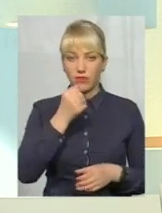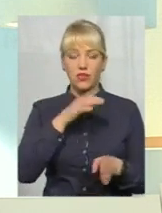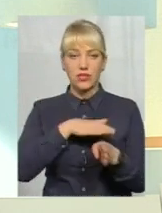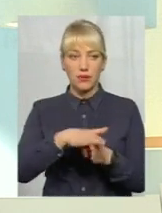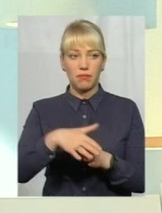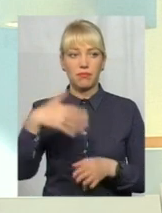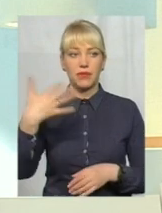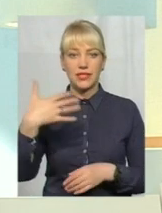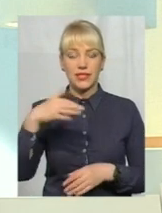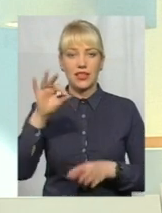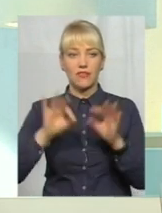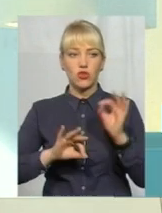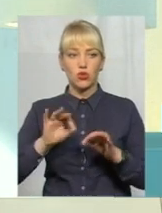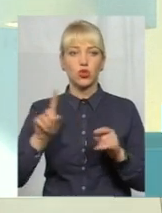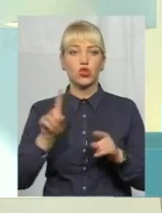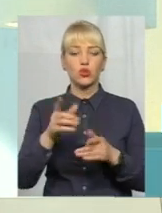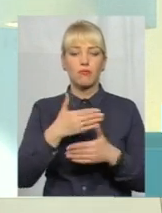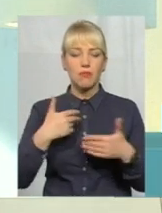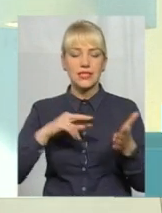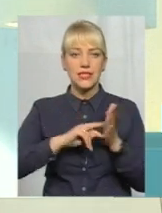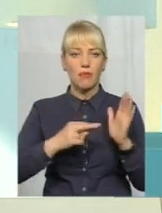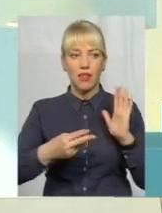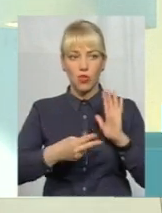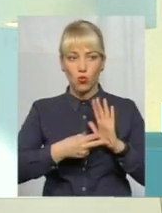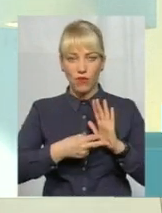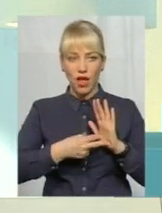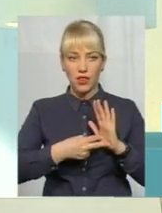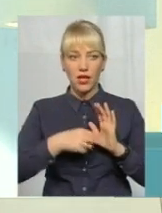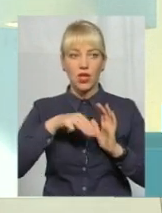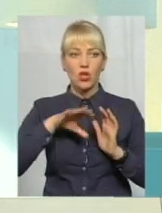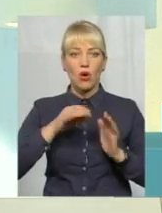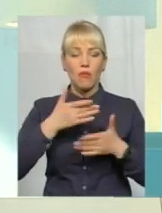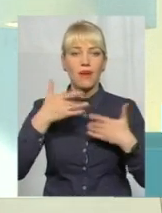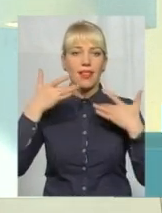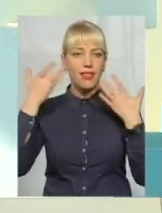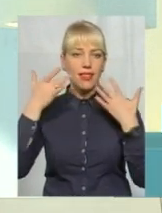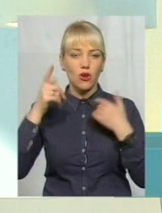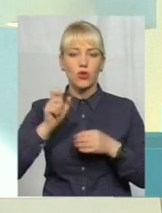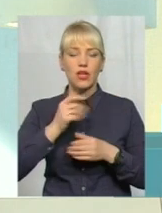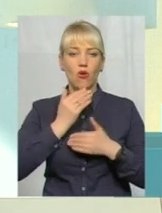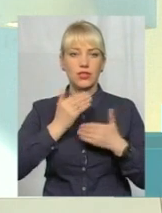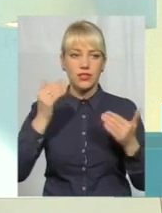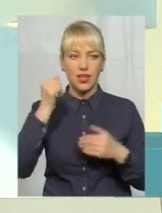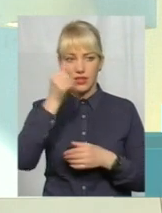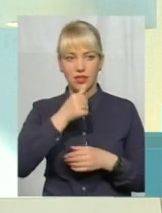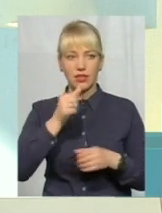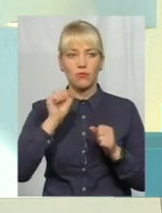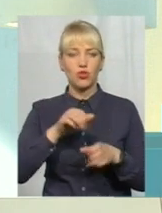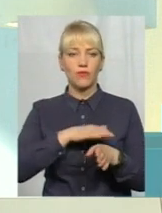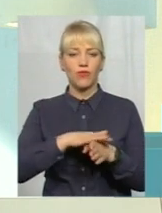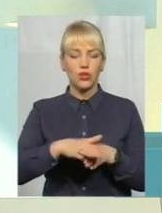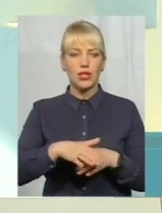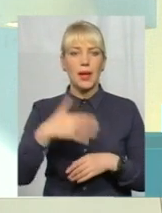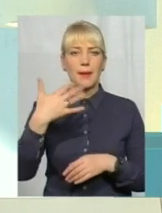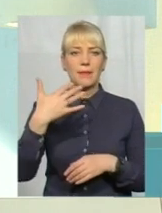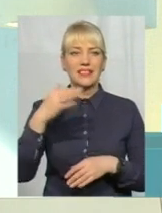до прикладу того, що ми запланували, то ми легко за останній рік можемо зробити інших 50%, якщо